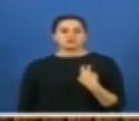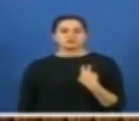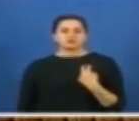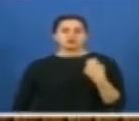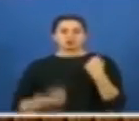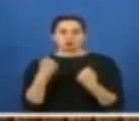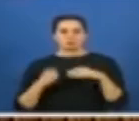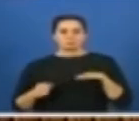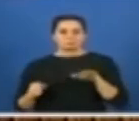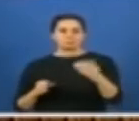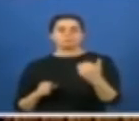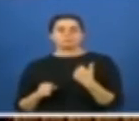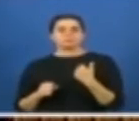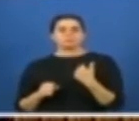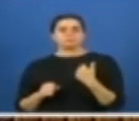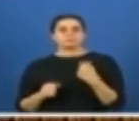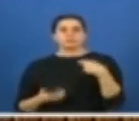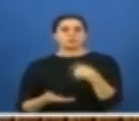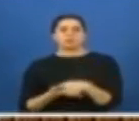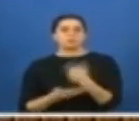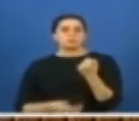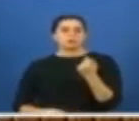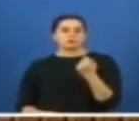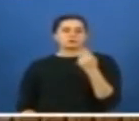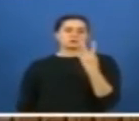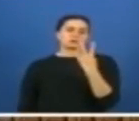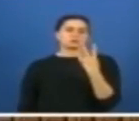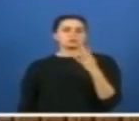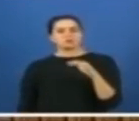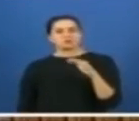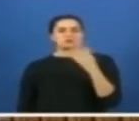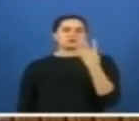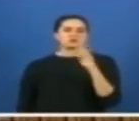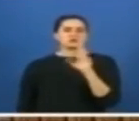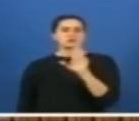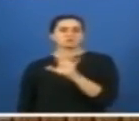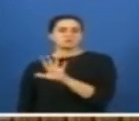Arabanıza gider gelirseniz ödediğiniz para dört lira yetmiş beş kuruş.